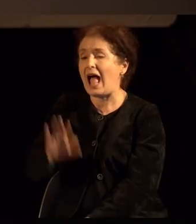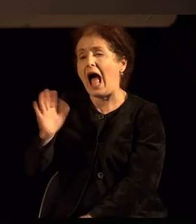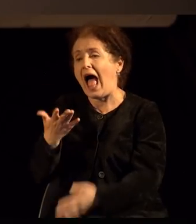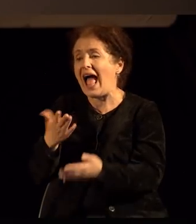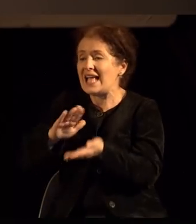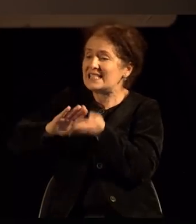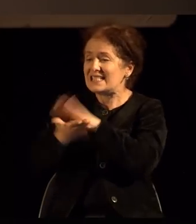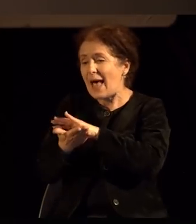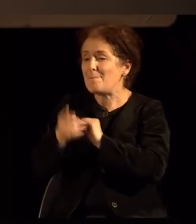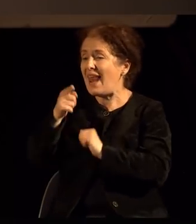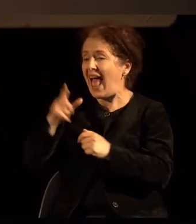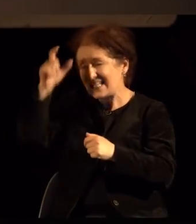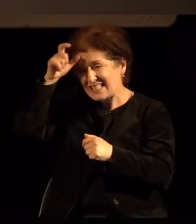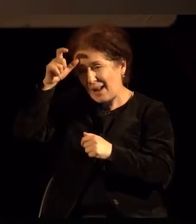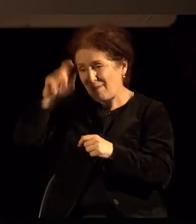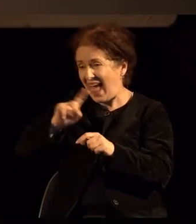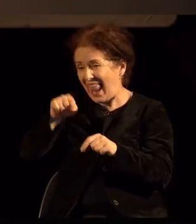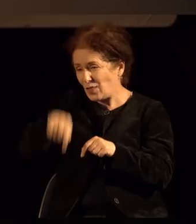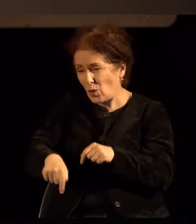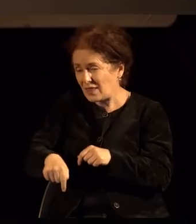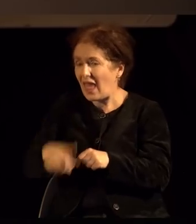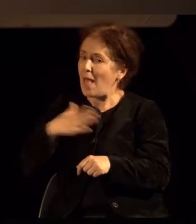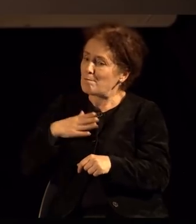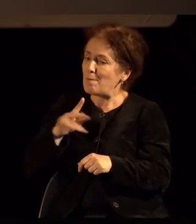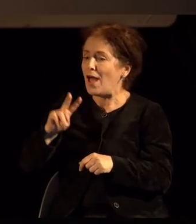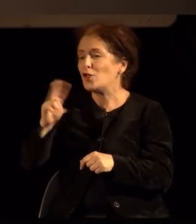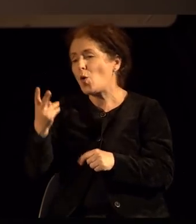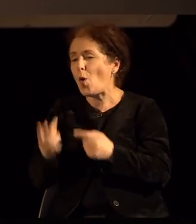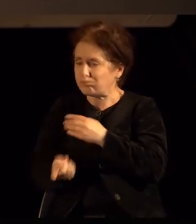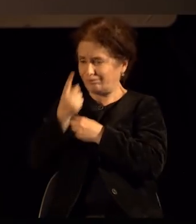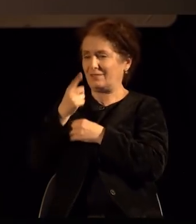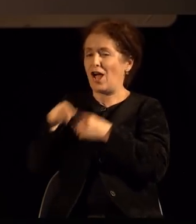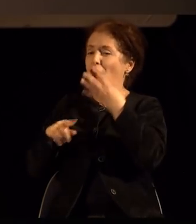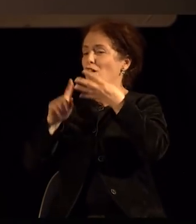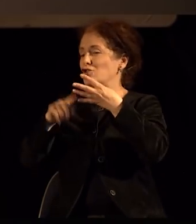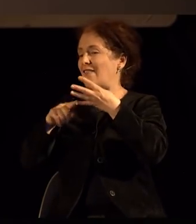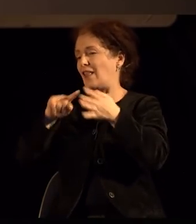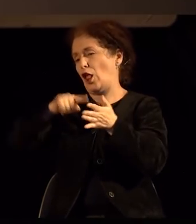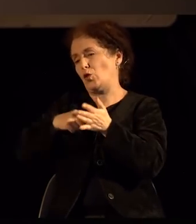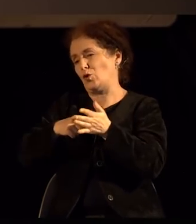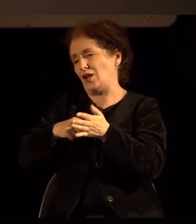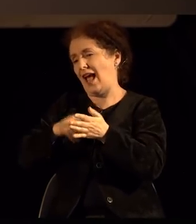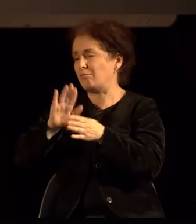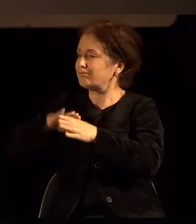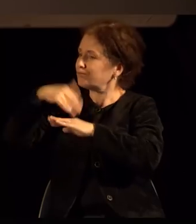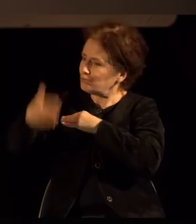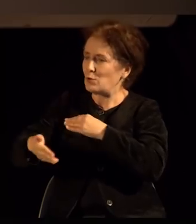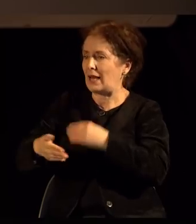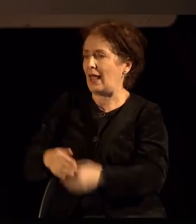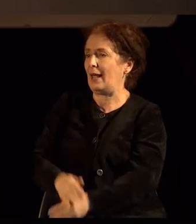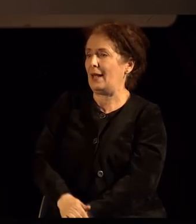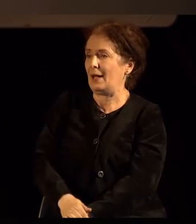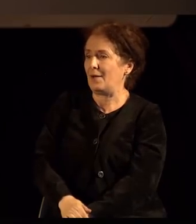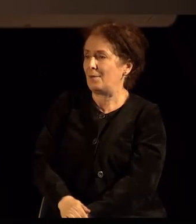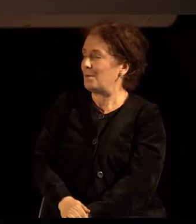како компензација за тоа, имаме едно бонус изненадување како четврта точка, мегутоа, кој не избега од